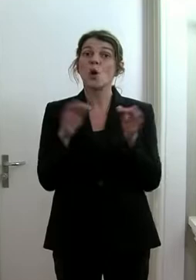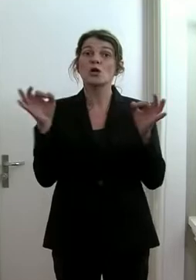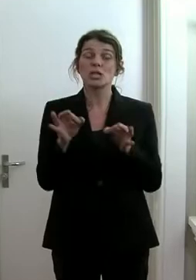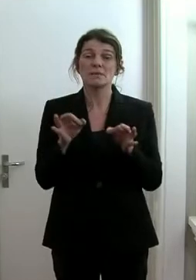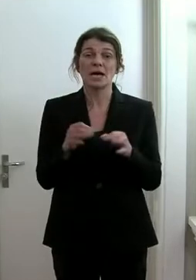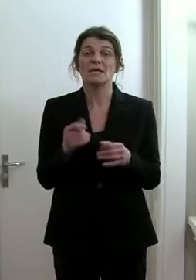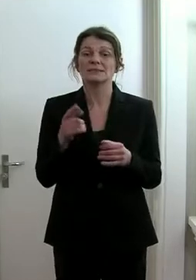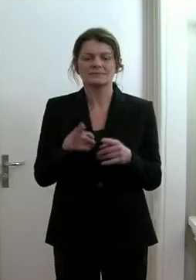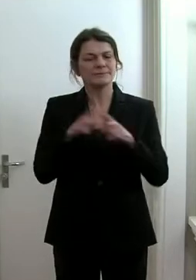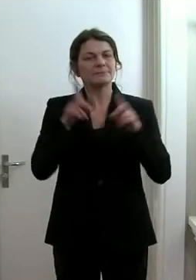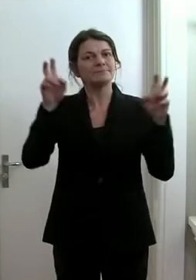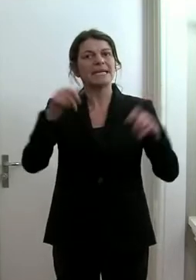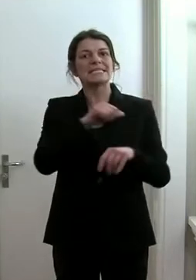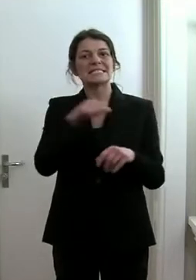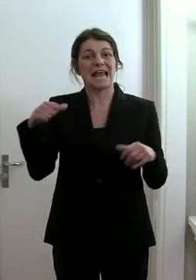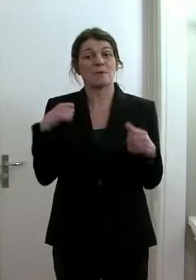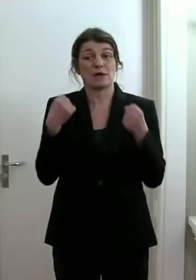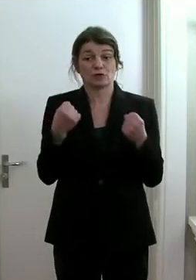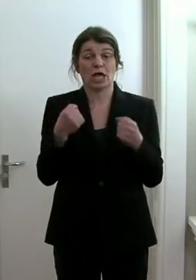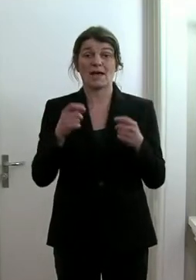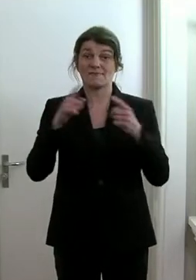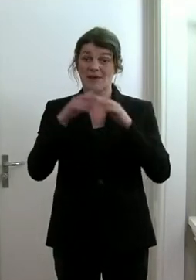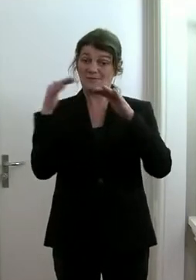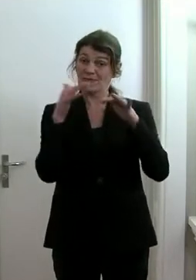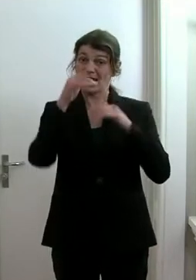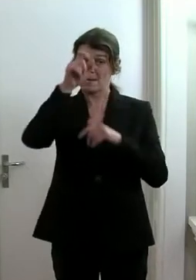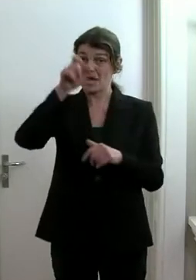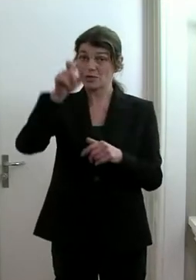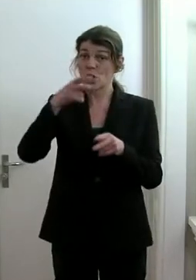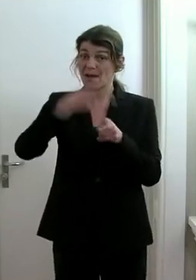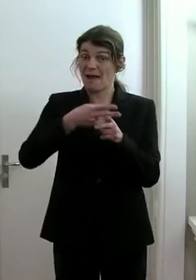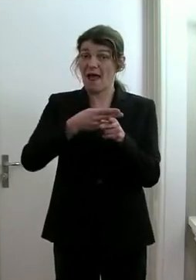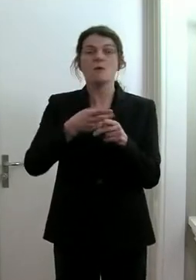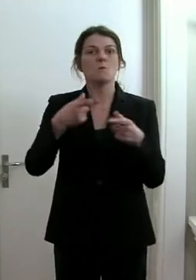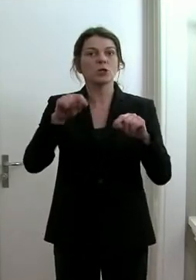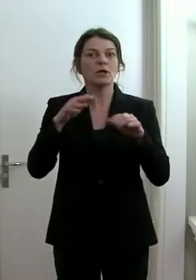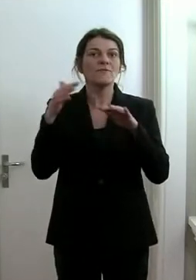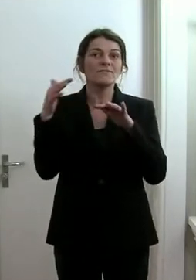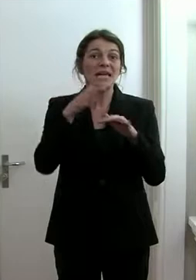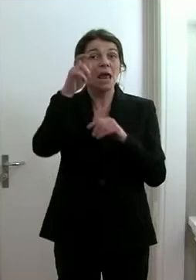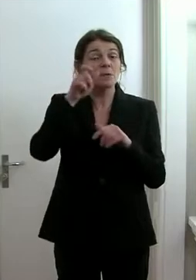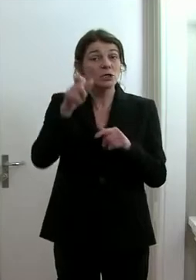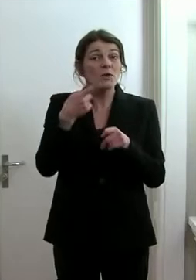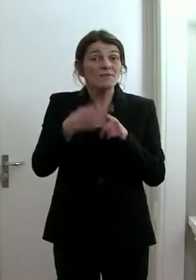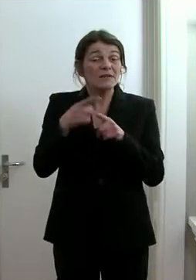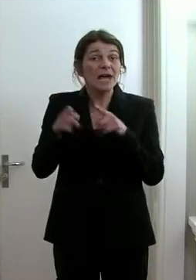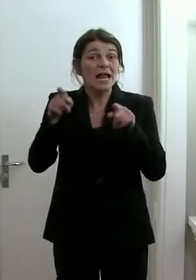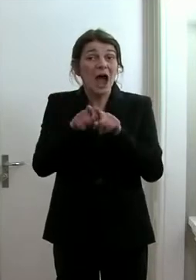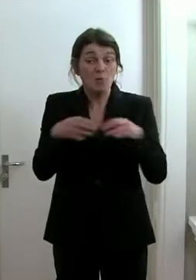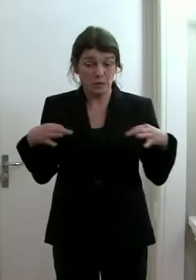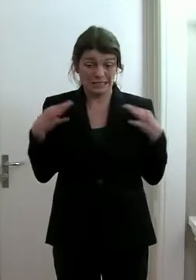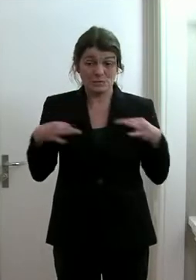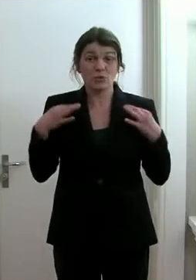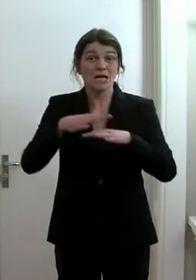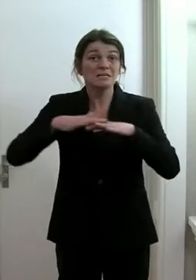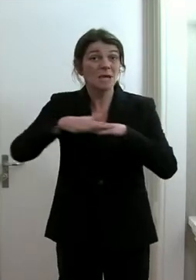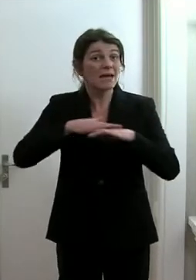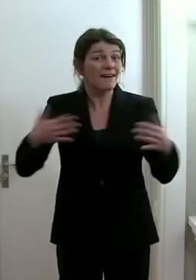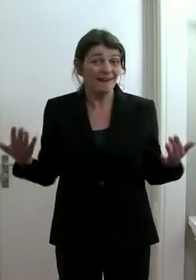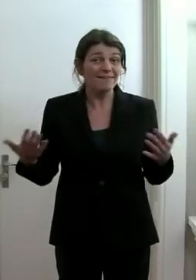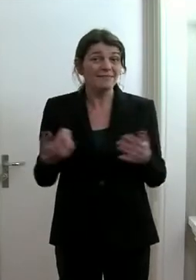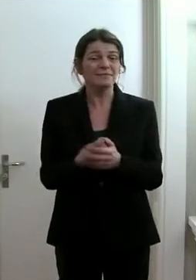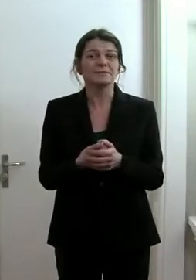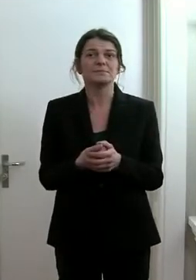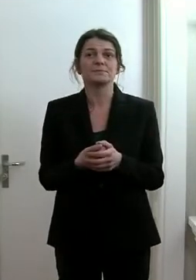verstärkend. Wenn viele Personen erkranken, dann fehlen auch viele Personen im Gesundheitswesen zum Beispiel.